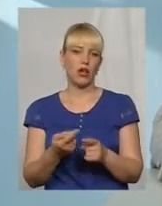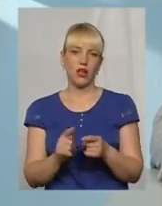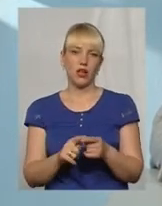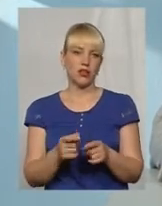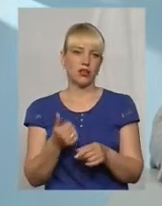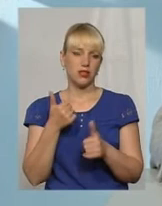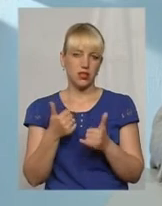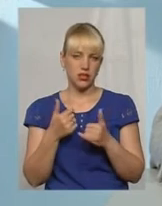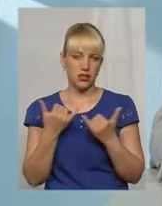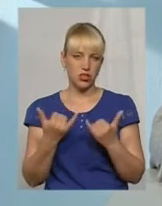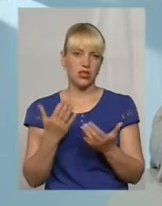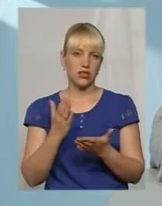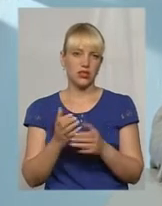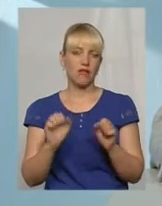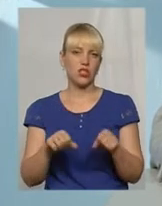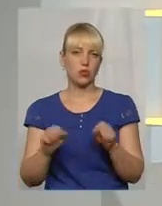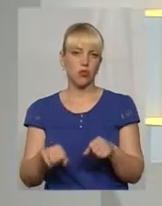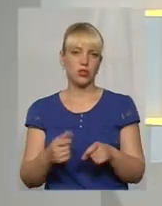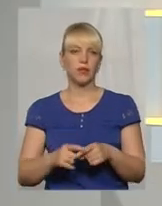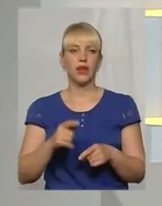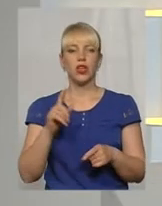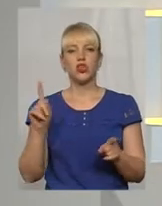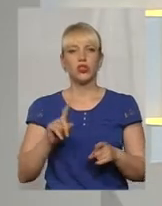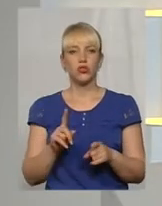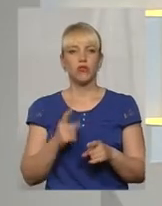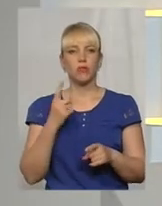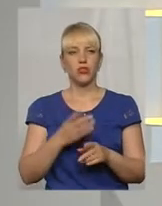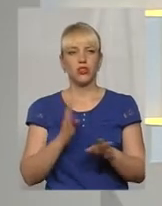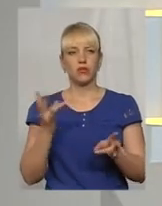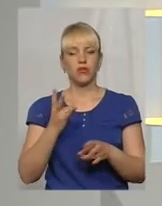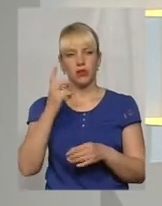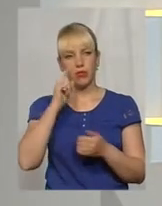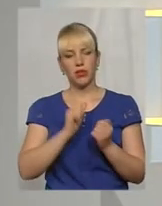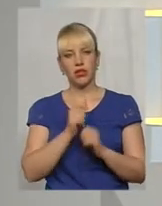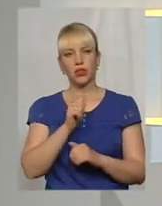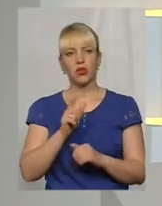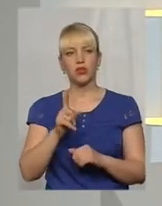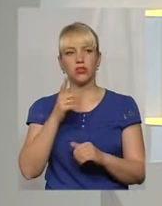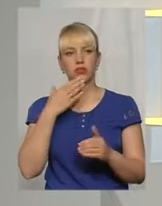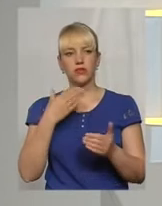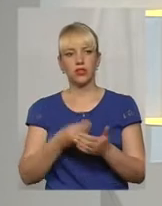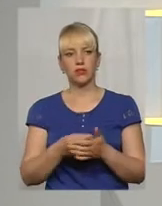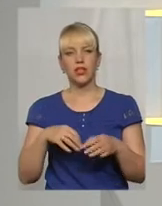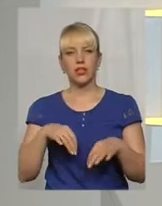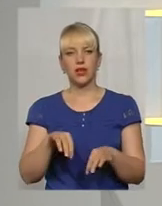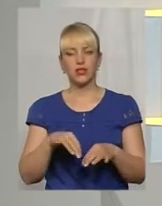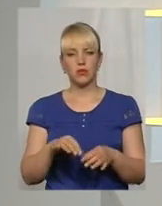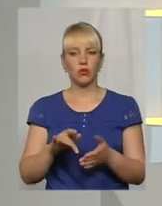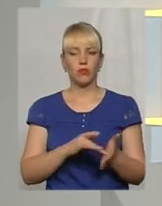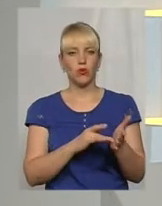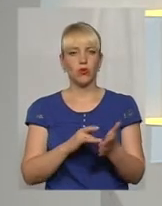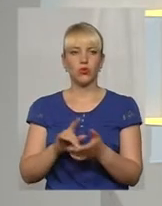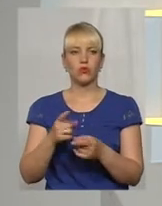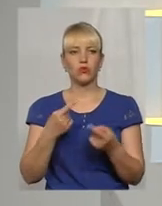более возможным стало. А что мають в першу чергу памятати люди, які все ж таки на своїм транспортом подорожують? Адже